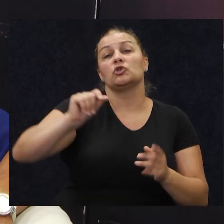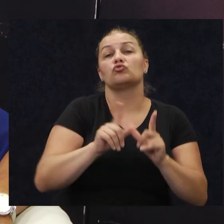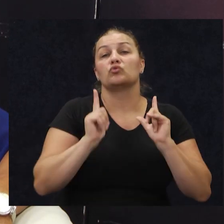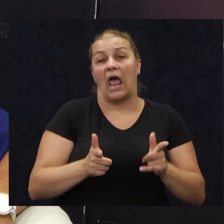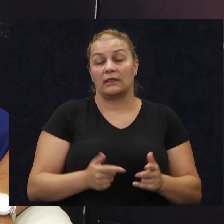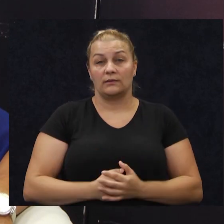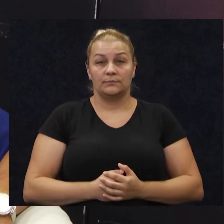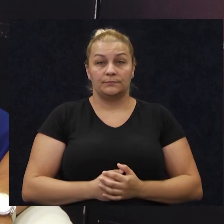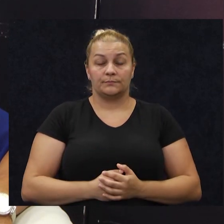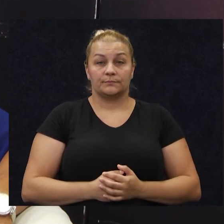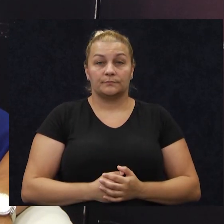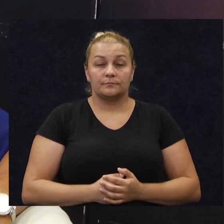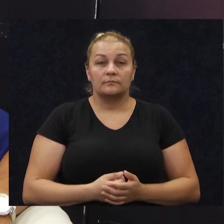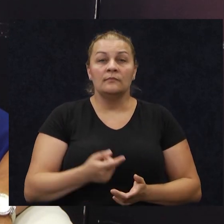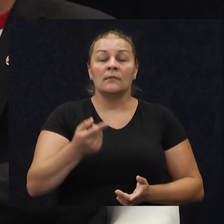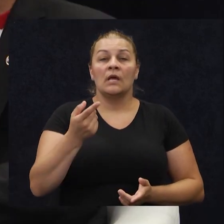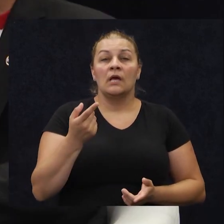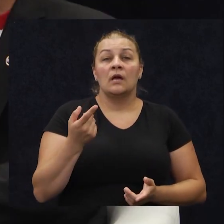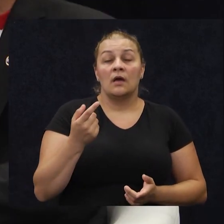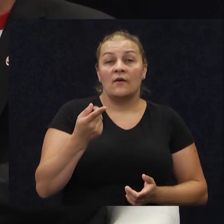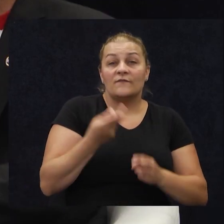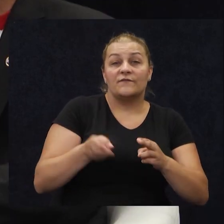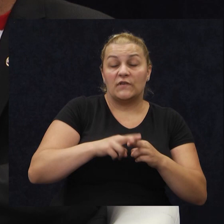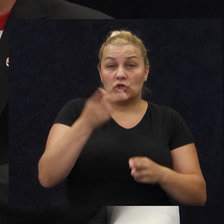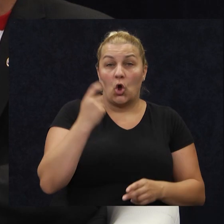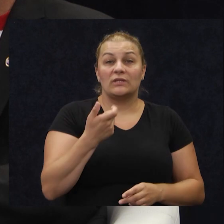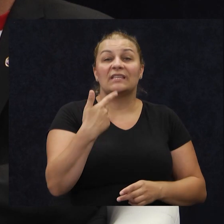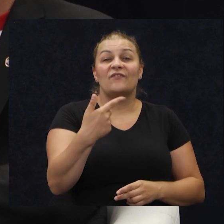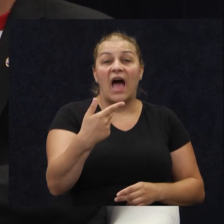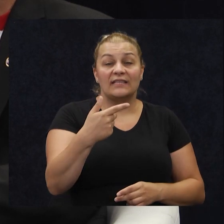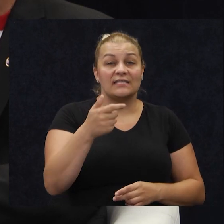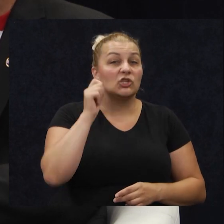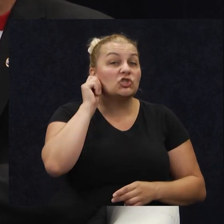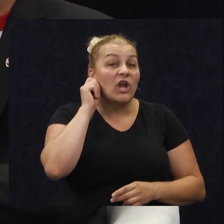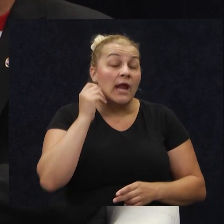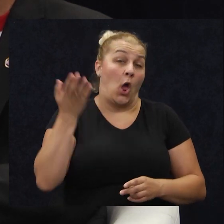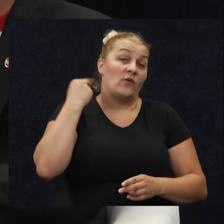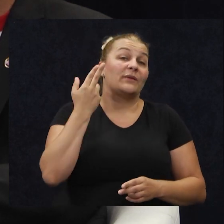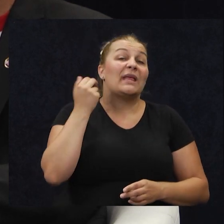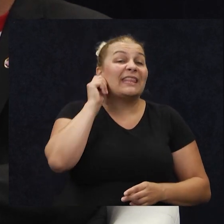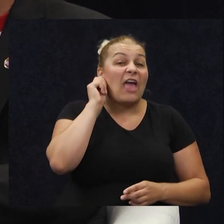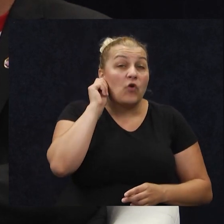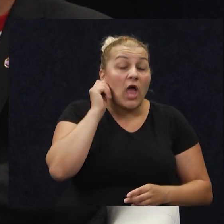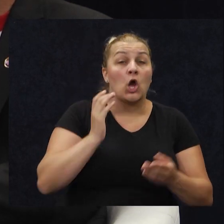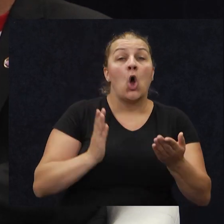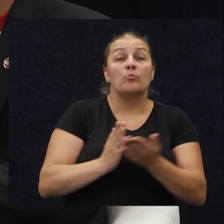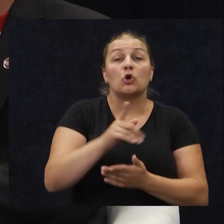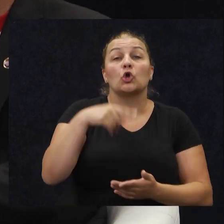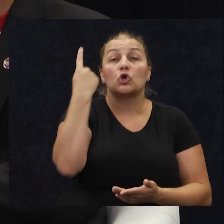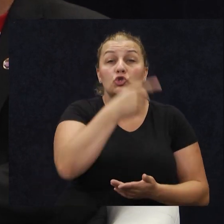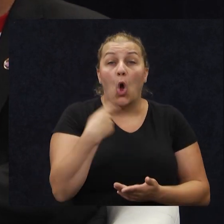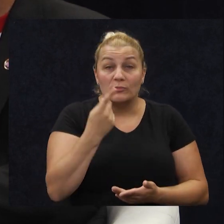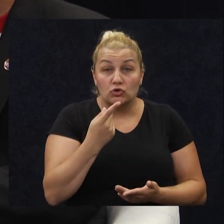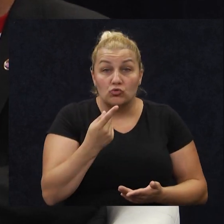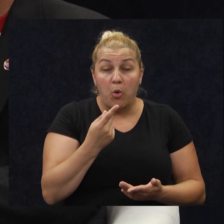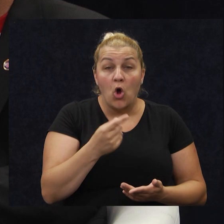Da, ako se ne varam, dragice, ispravite me, više od 20 žena, djevojaka tada, prošlo je kroz treću omješku, bojnu i